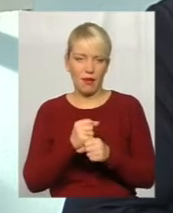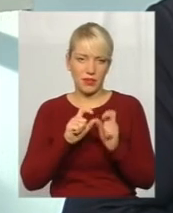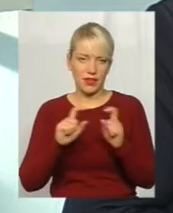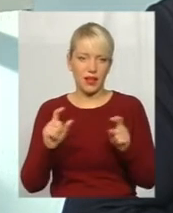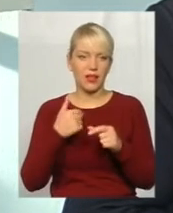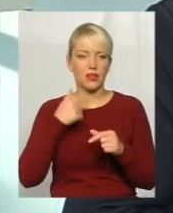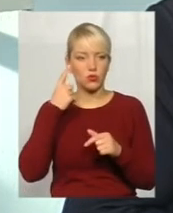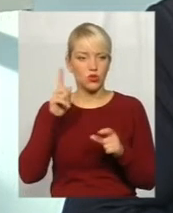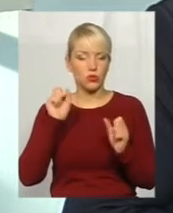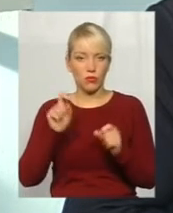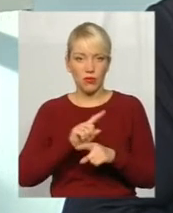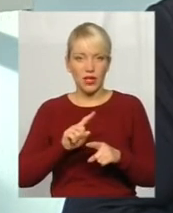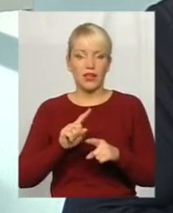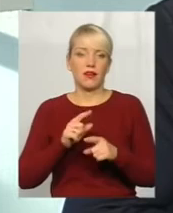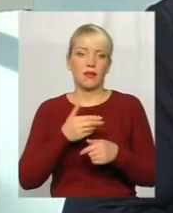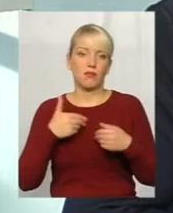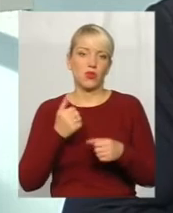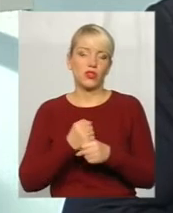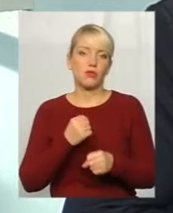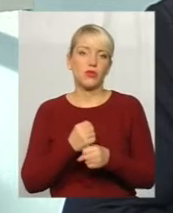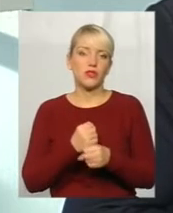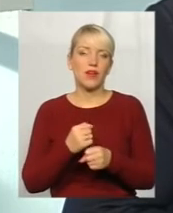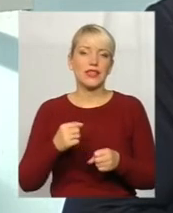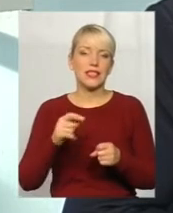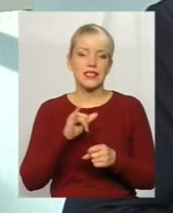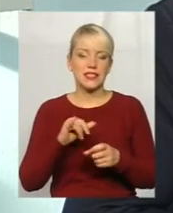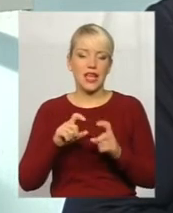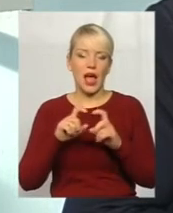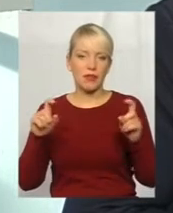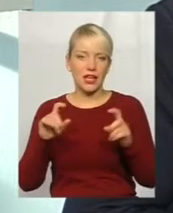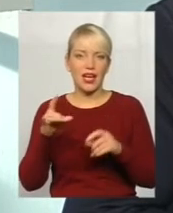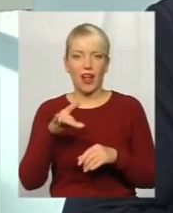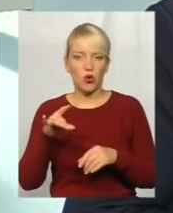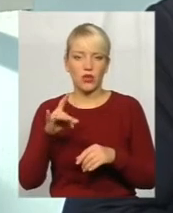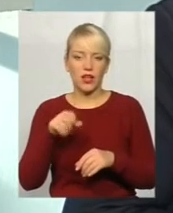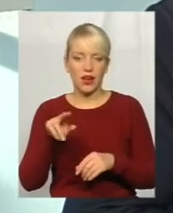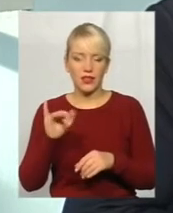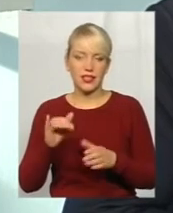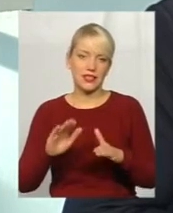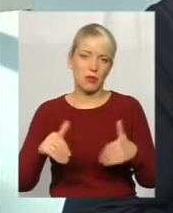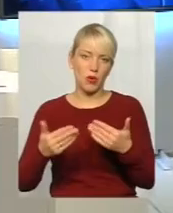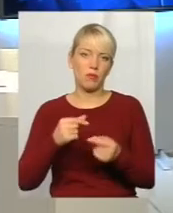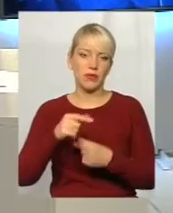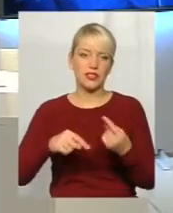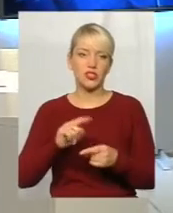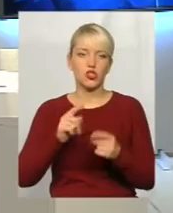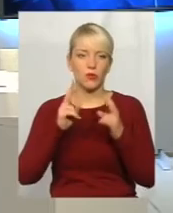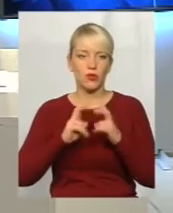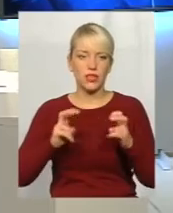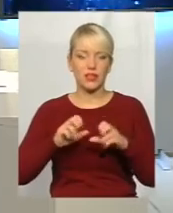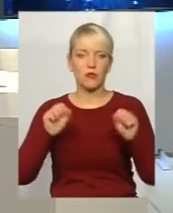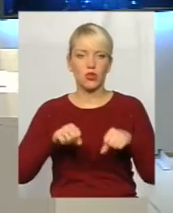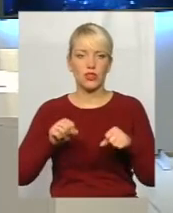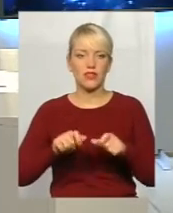можемо попрацювати з комунальними аптеками з районної ради і запропонувати бізнесу, щоб розглянули можливість